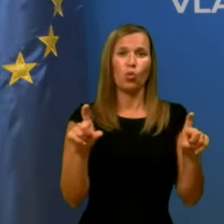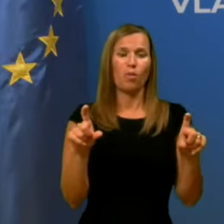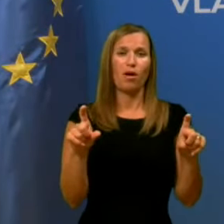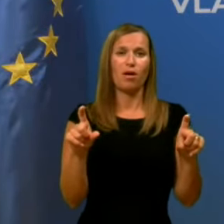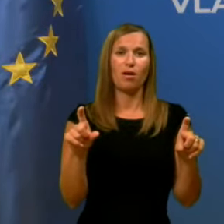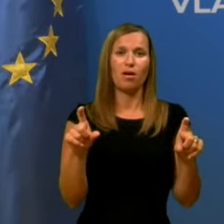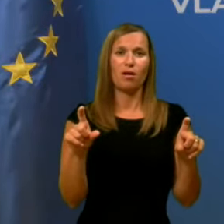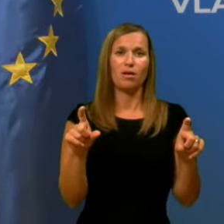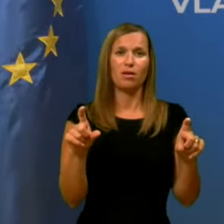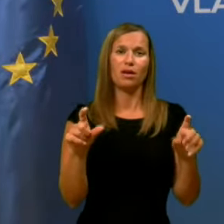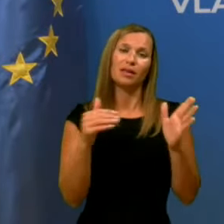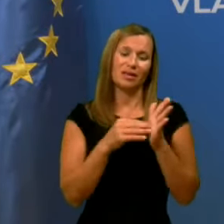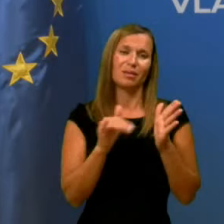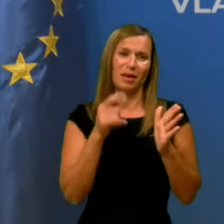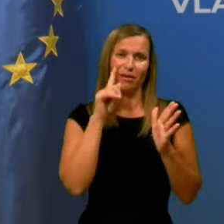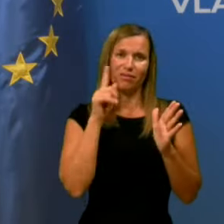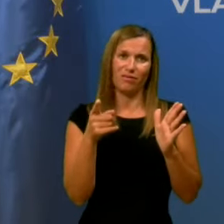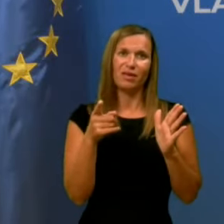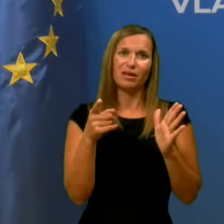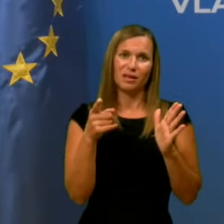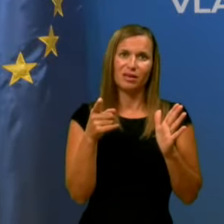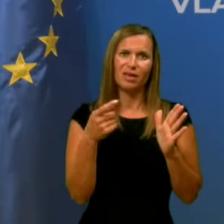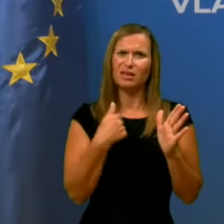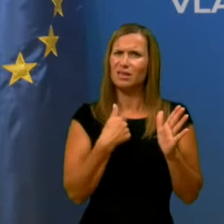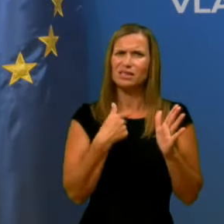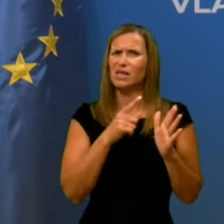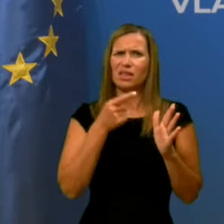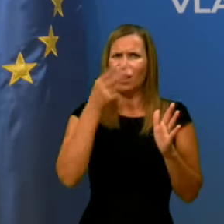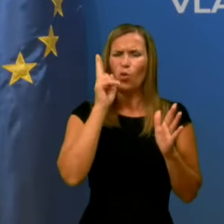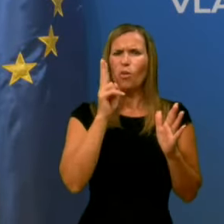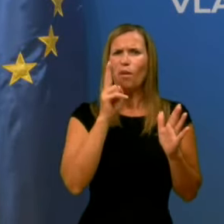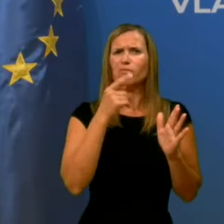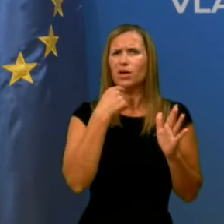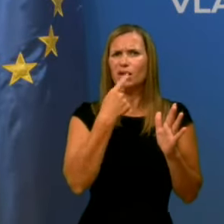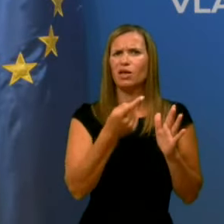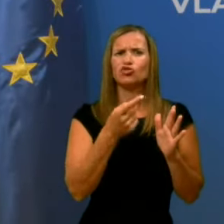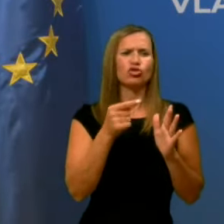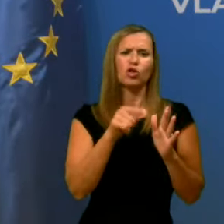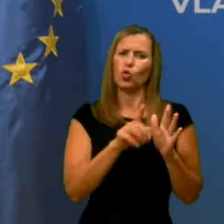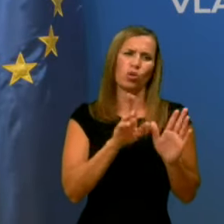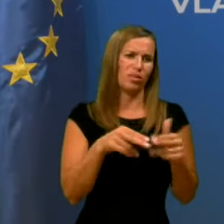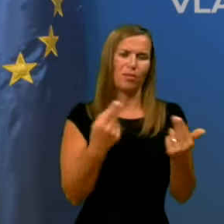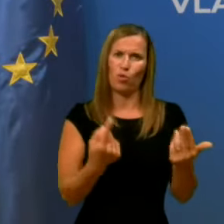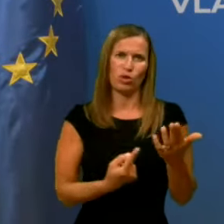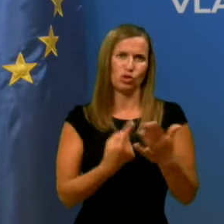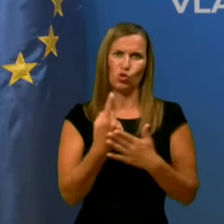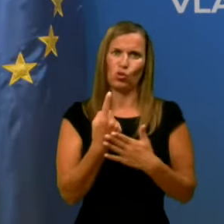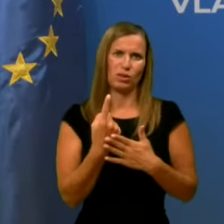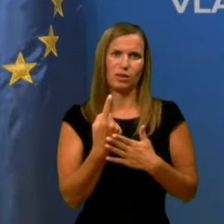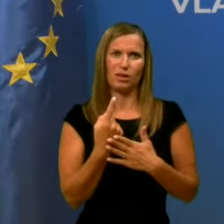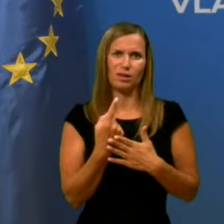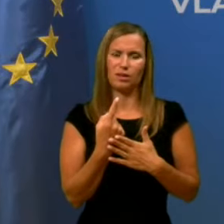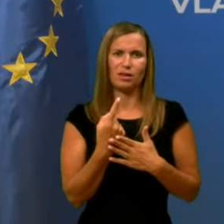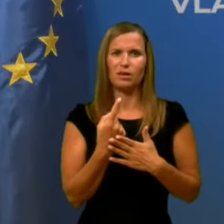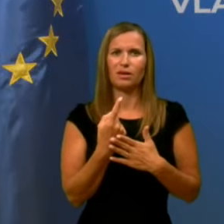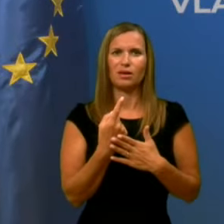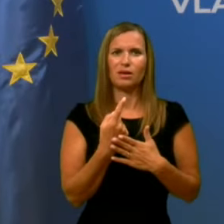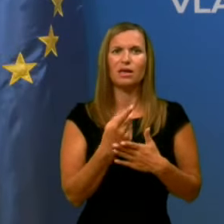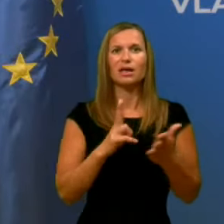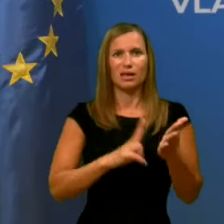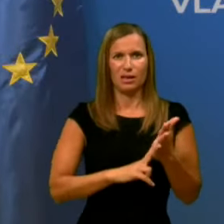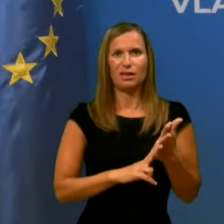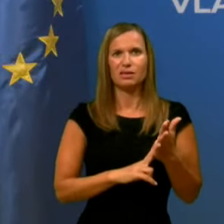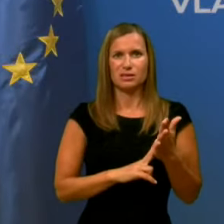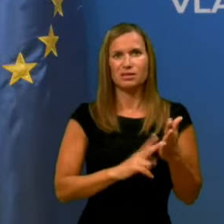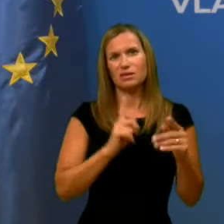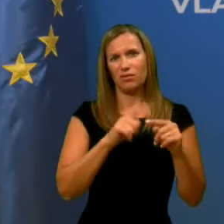podobnega, pa če treba vedeti, sveda, jaz se ne bi upal trditi, da do tega ne more pridati več. Res, da